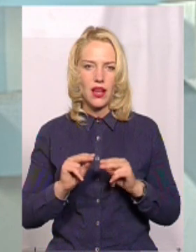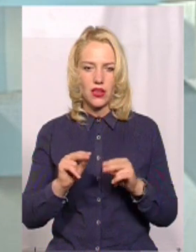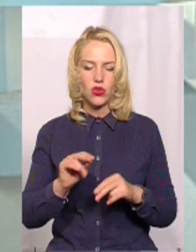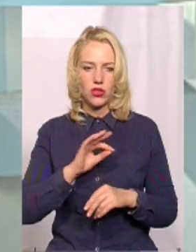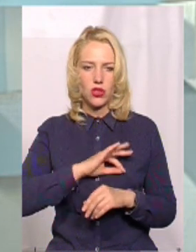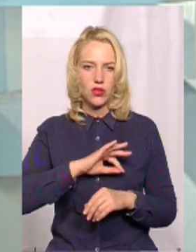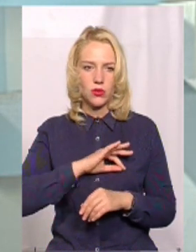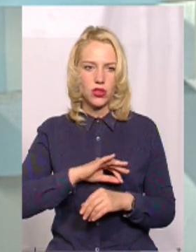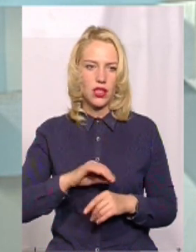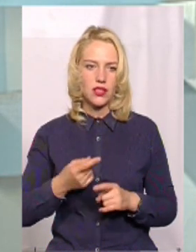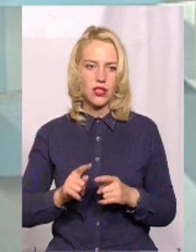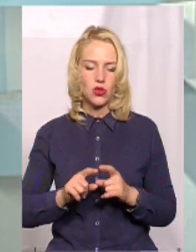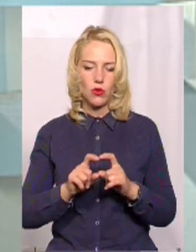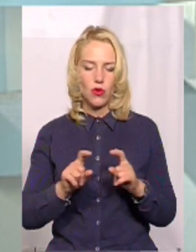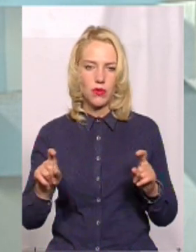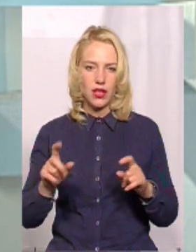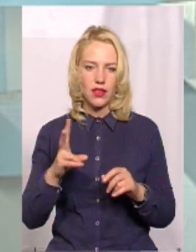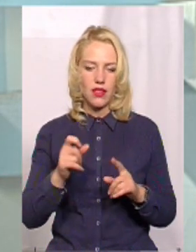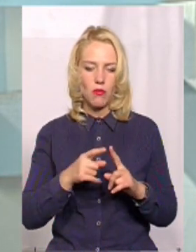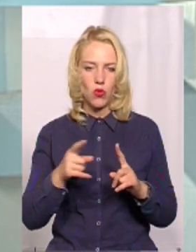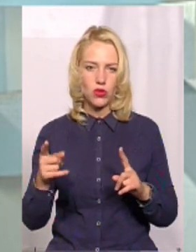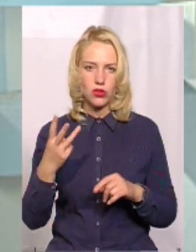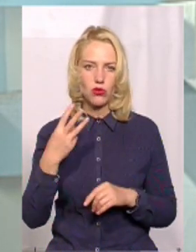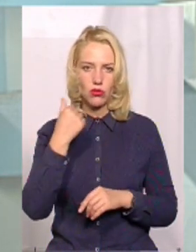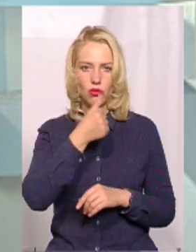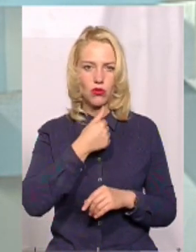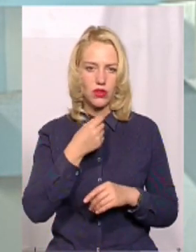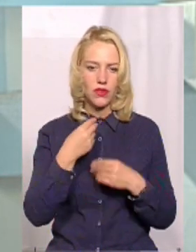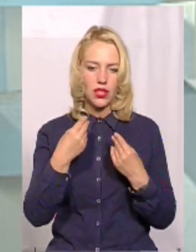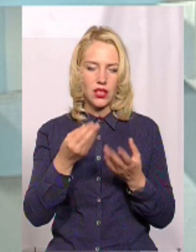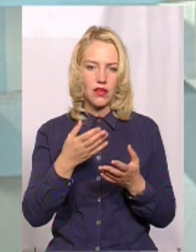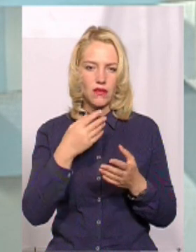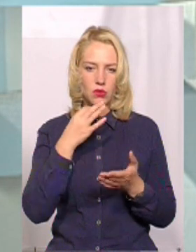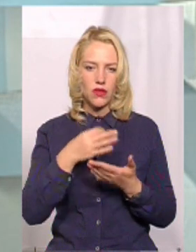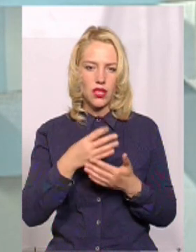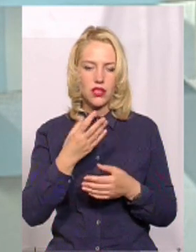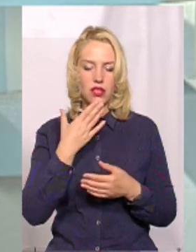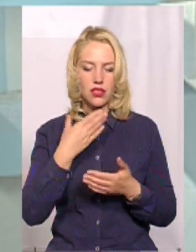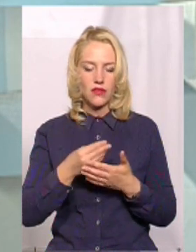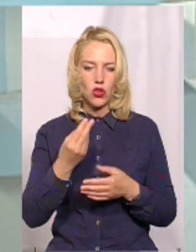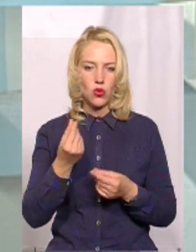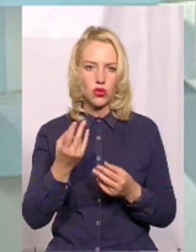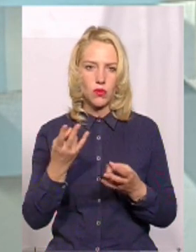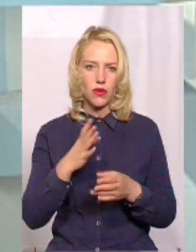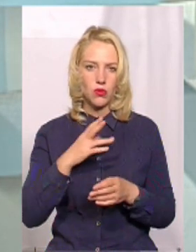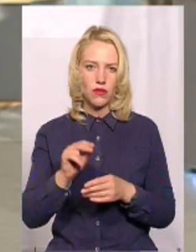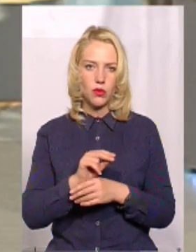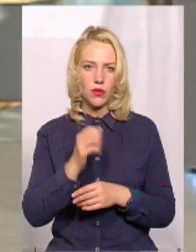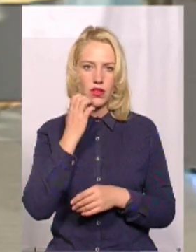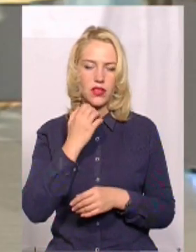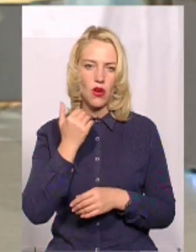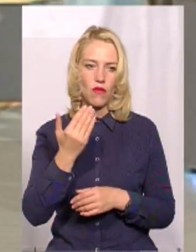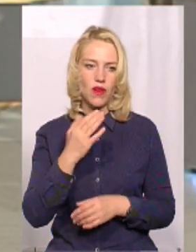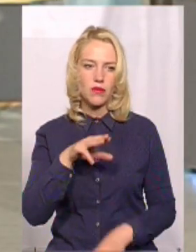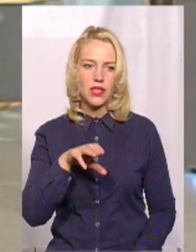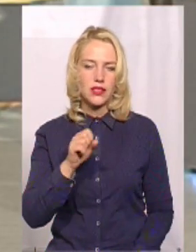експлуатацію даного об'єкта протягом трьох років і він несе відповідальність і за свої кошти має потім ремонтувати її. Дякую вам, пане